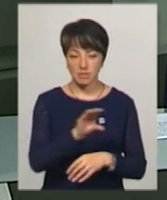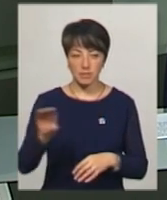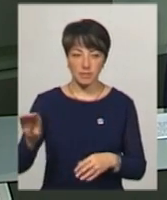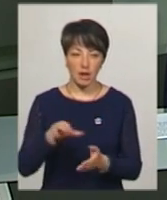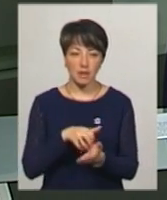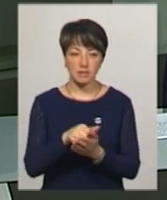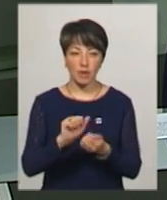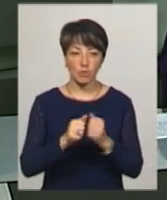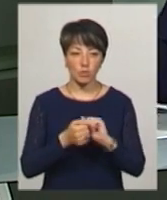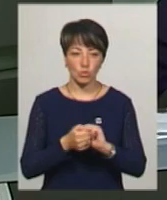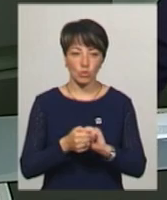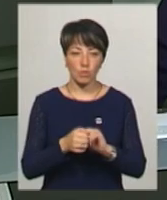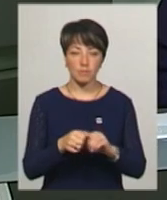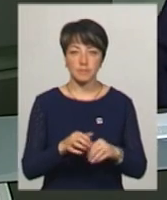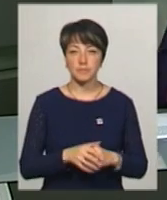асфальтобетонного покриття.